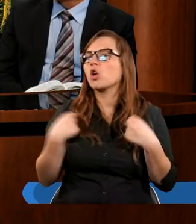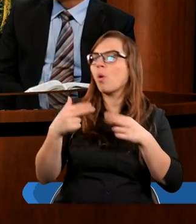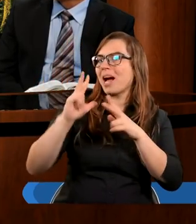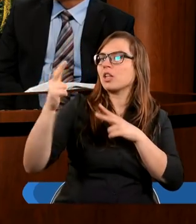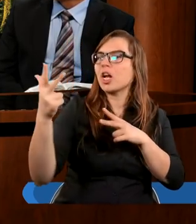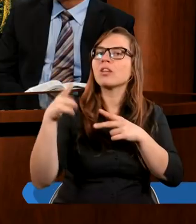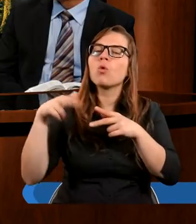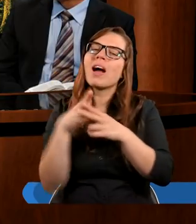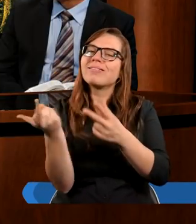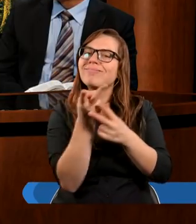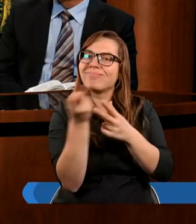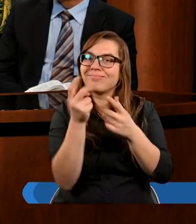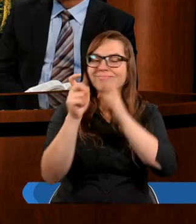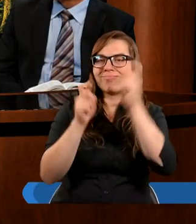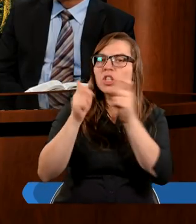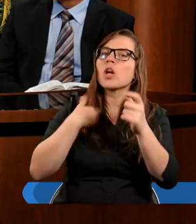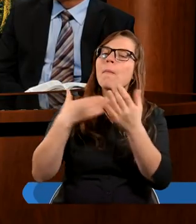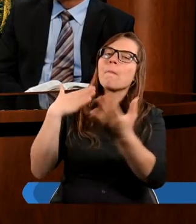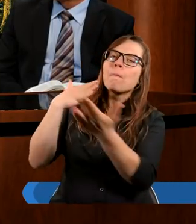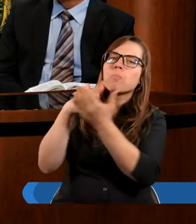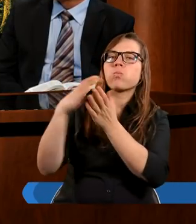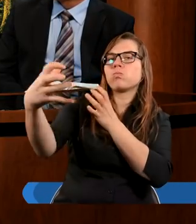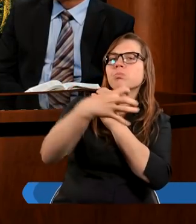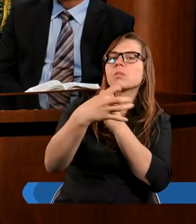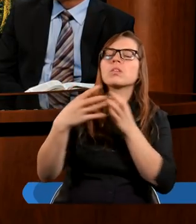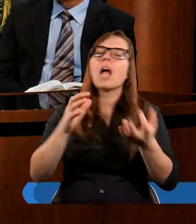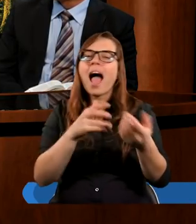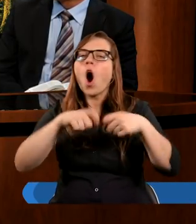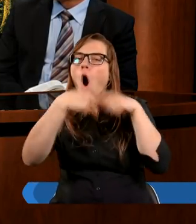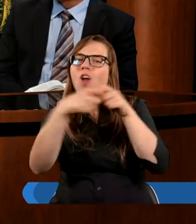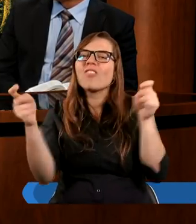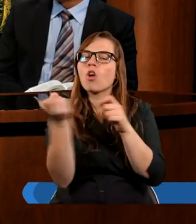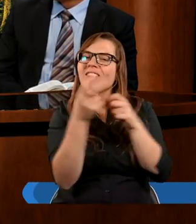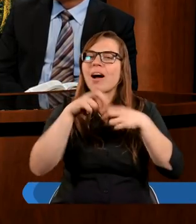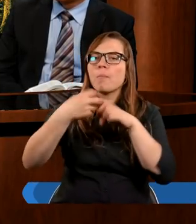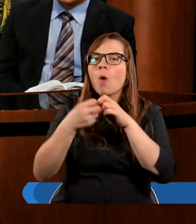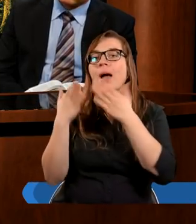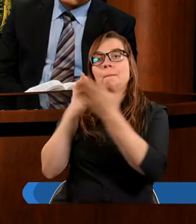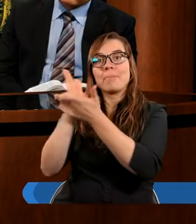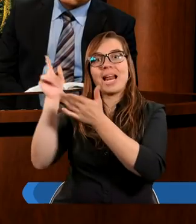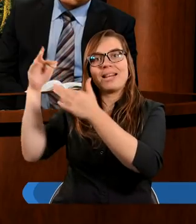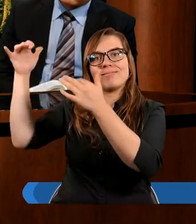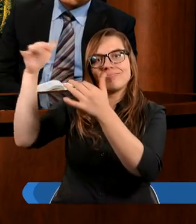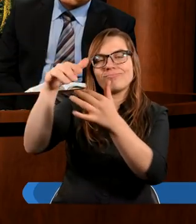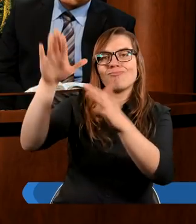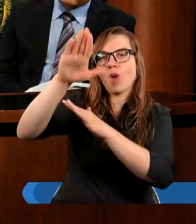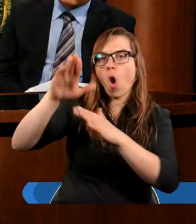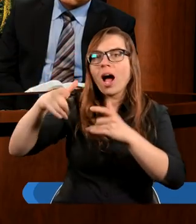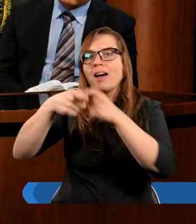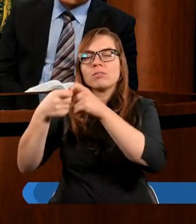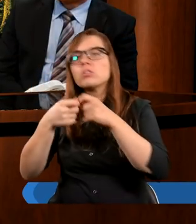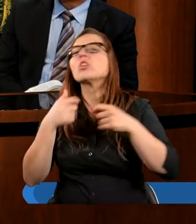jako grzeszni ludzie i tacy no ze swoimi ułomnościami, no niestety tylko możemy jeszcze ten konflikt bardziej